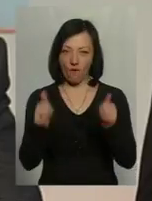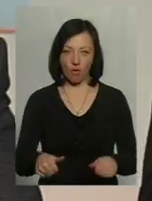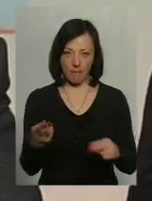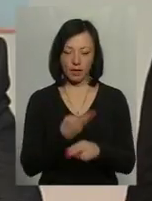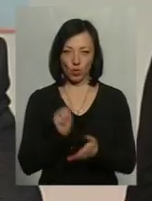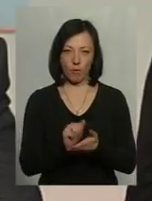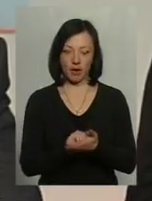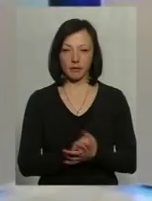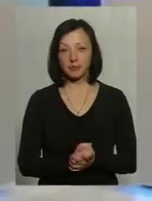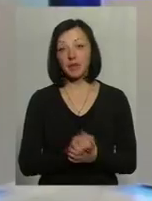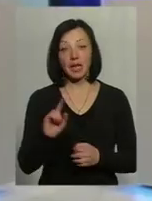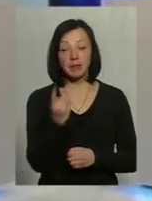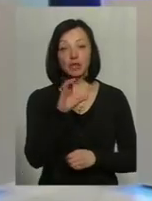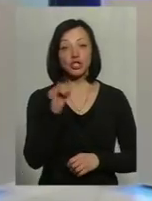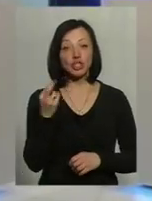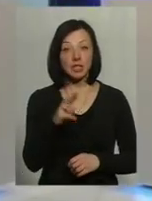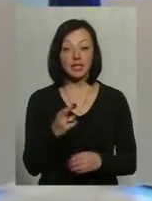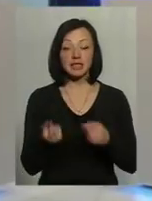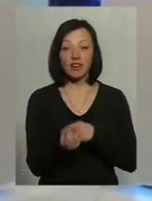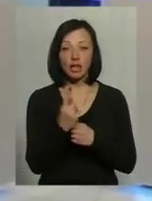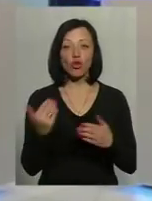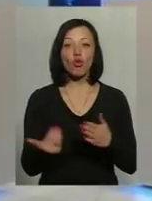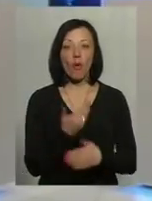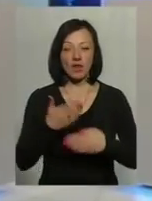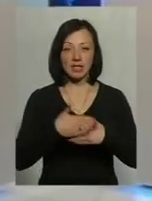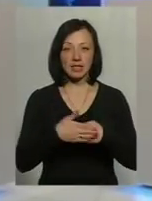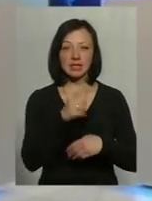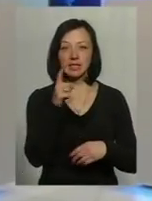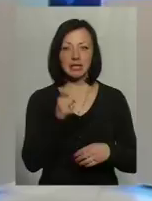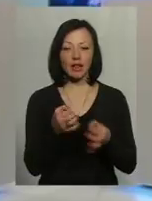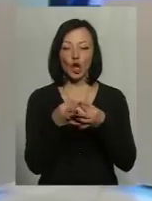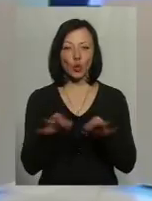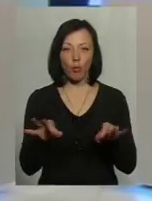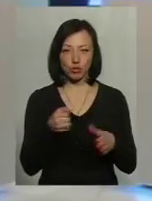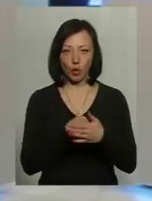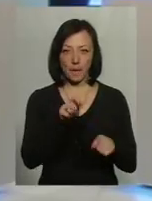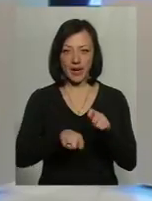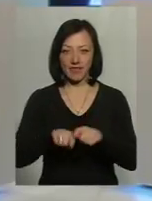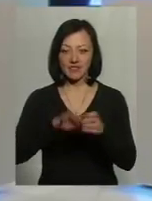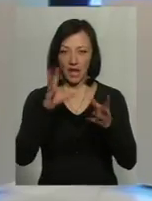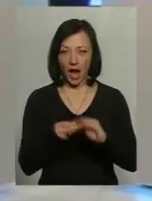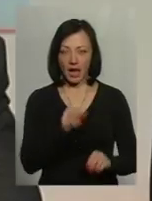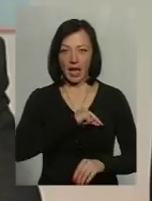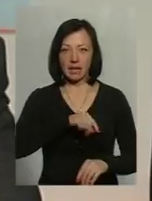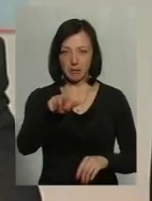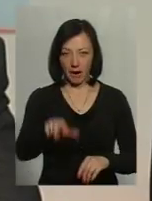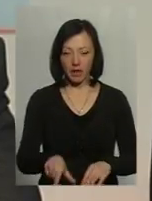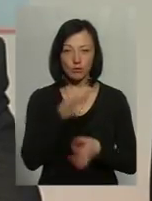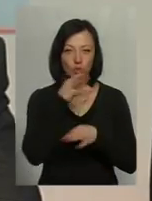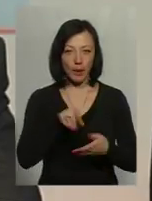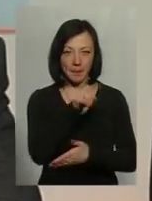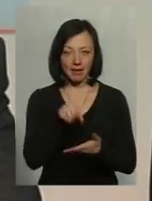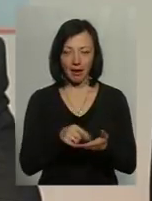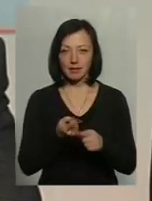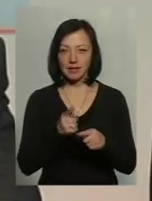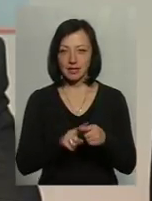з 1 січня з'явилася нова санкція – це за недопуск до перевірки взагалі інспектора праці з будь-яких питань.